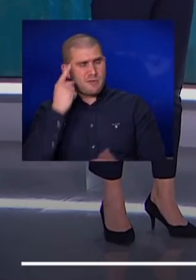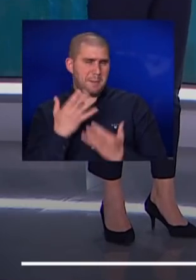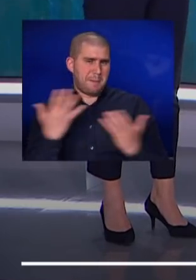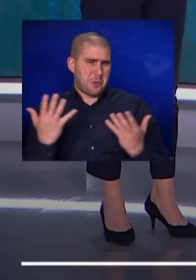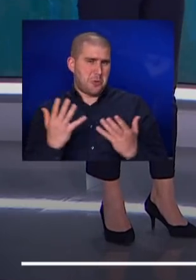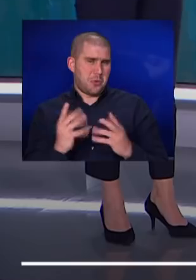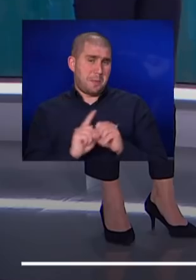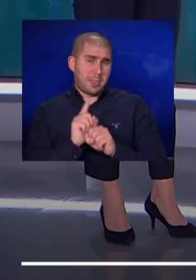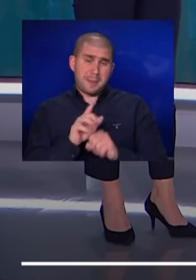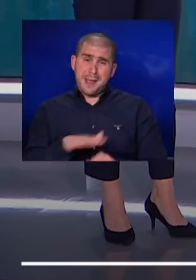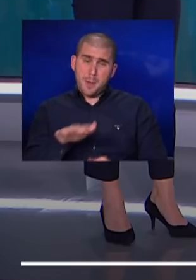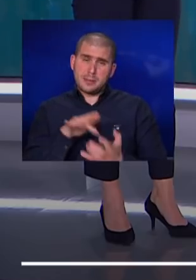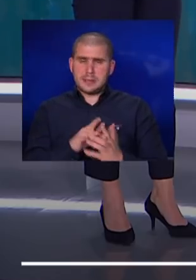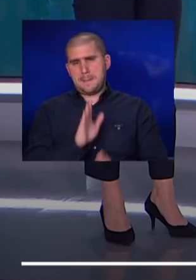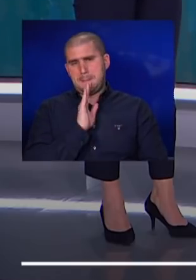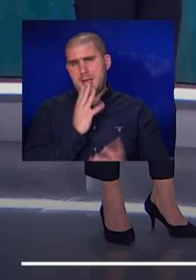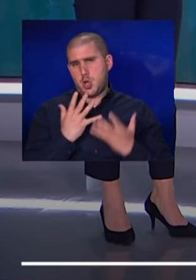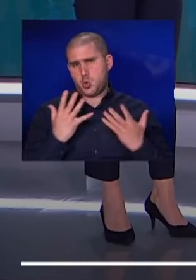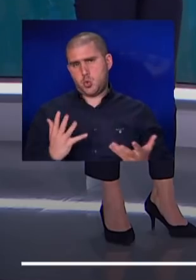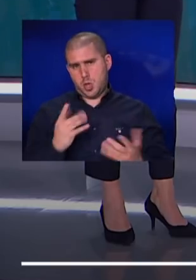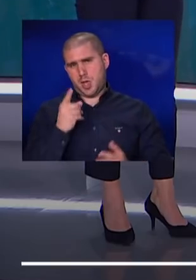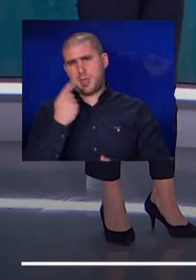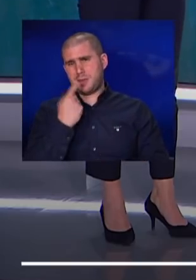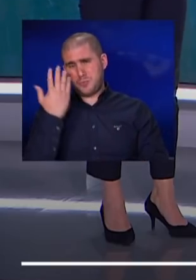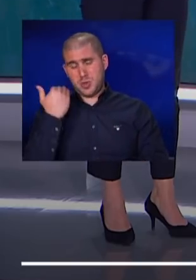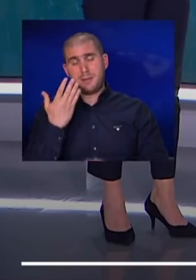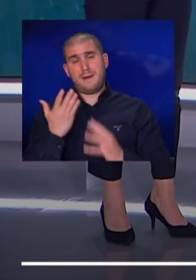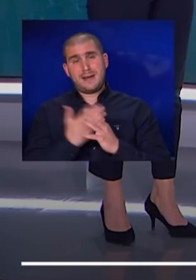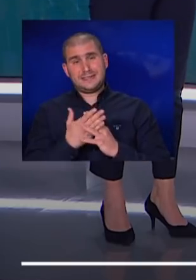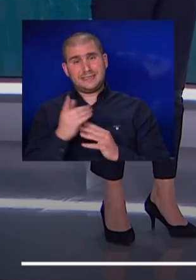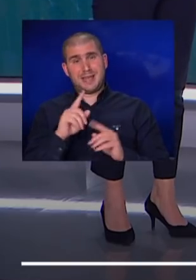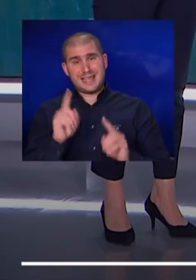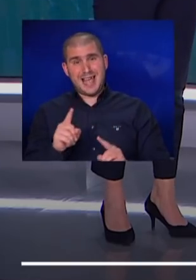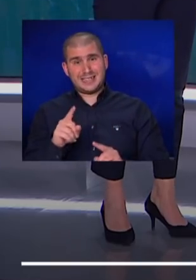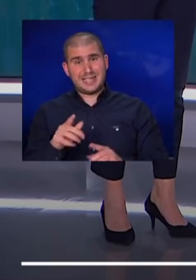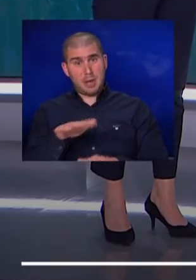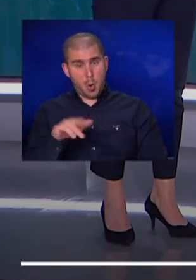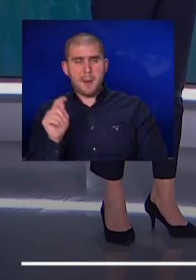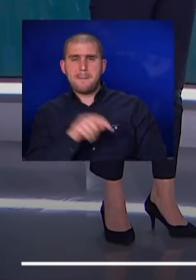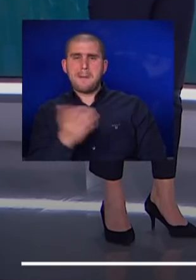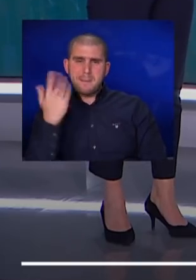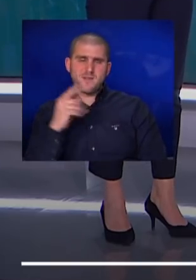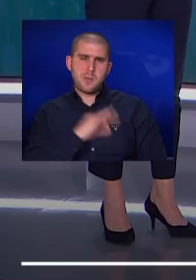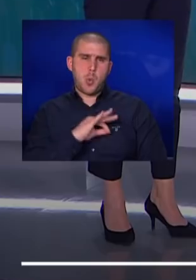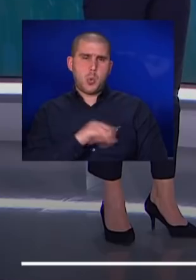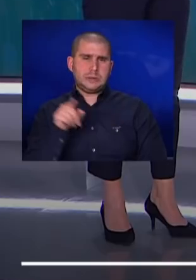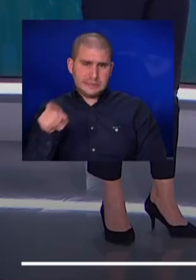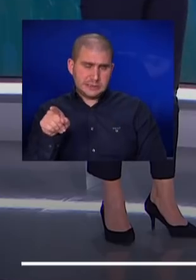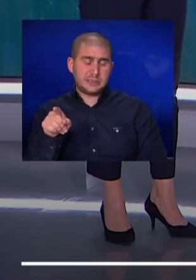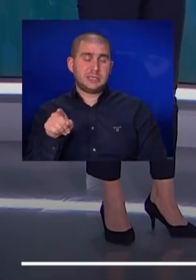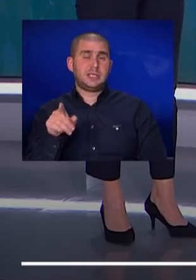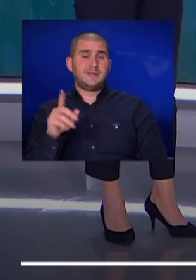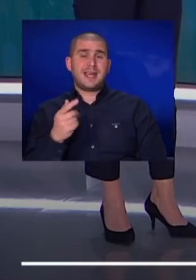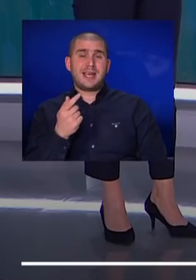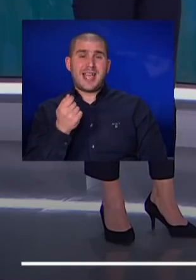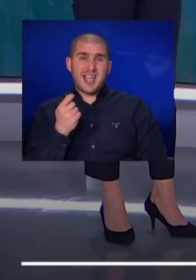שכרגע אירופה נמצאת בבעיה אדירה, ציין קודם של חצי מהגז שהאיחוד משתמש מגיע מרוסיה וכרבע